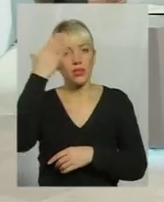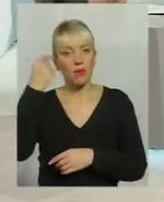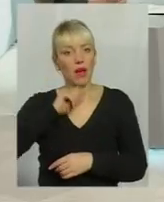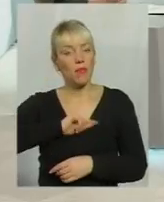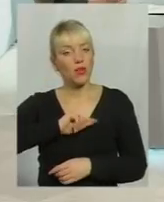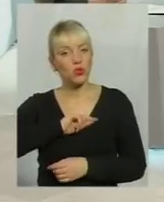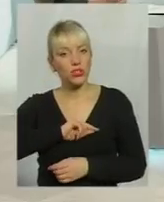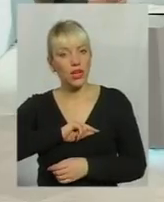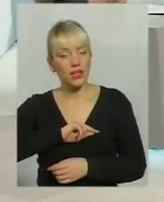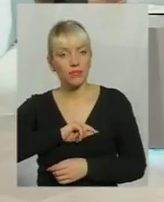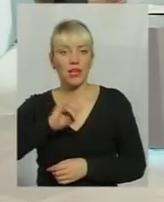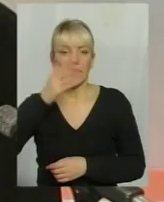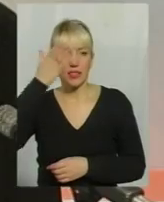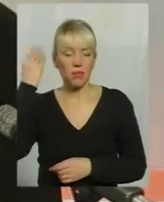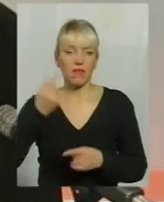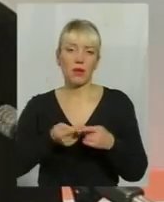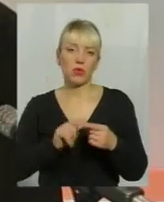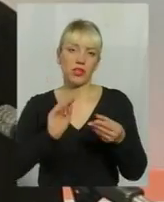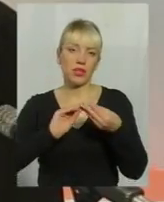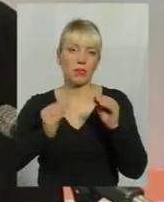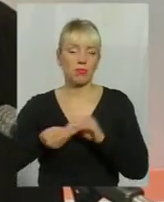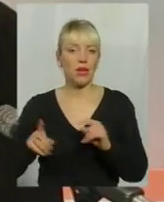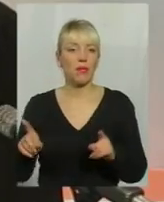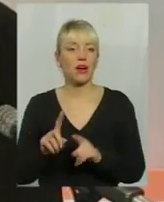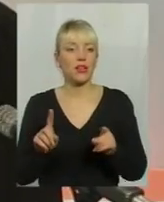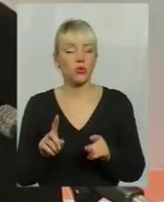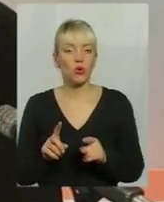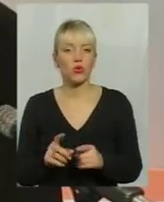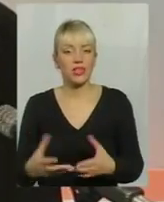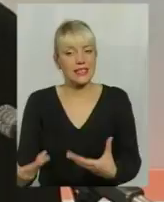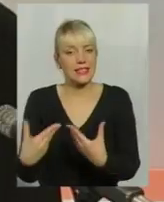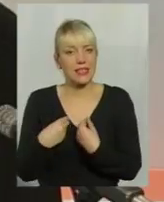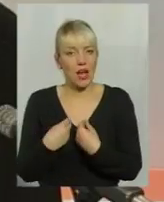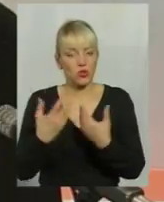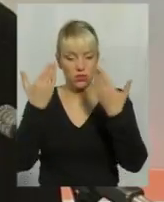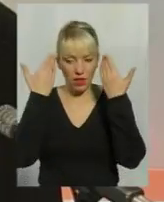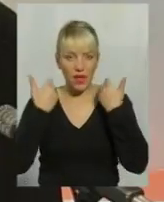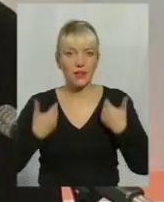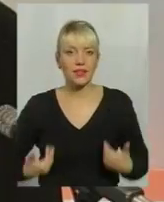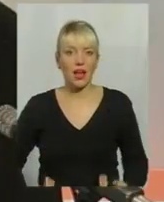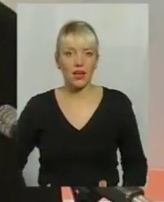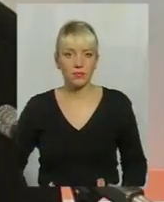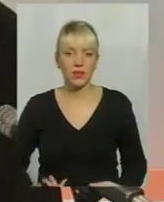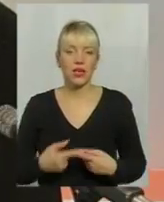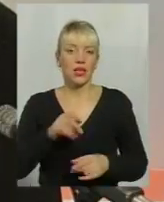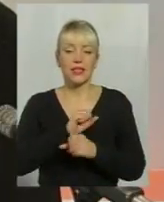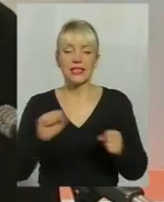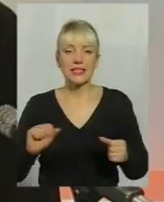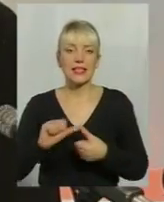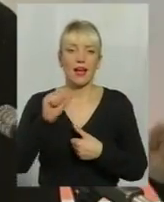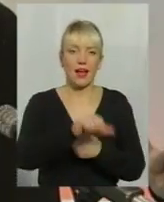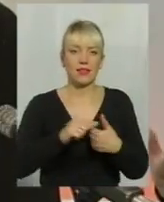душе, да? Що забуваємо об цих проблемах, які сказываються і на телі у нас, да? Тобто не можна якось відділяти